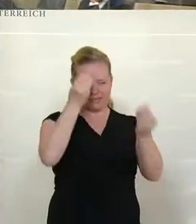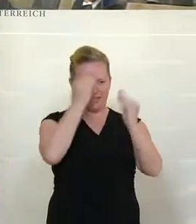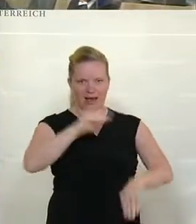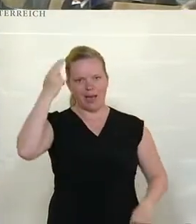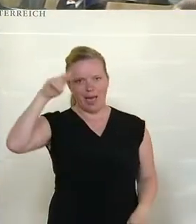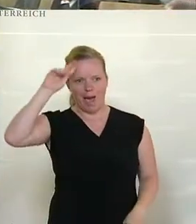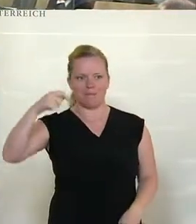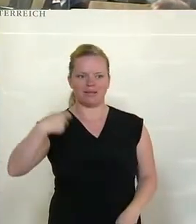kritisiert Johannes Markreiter. Ja.